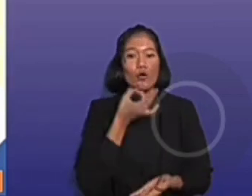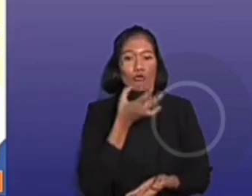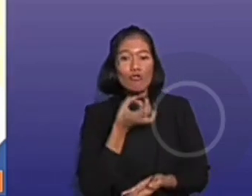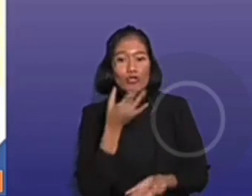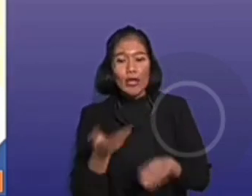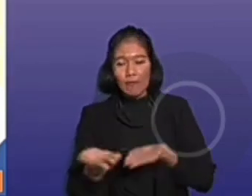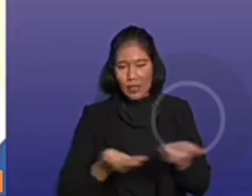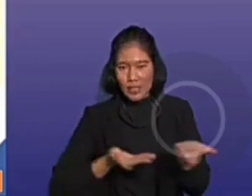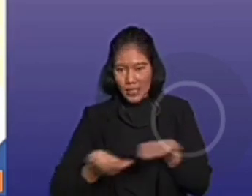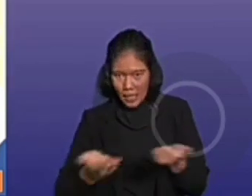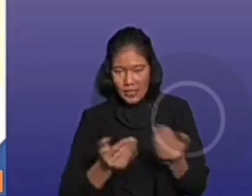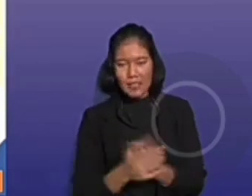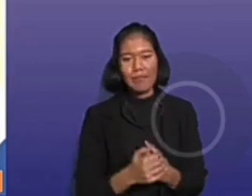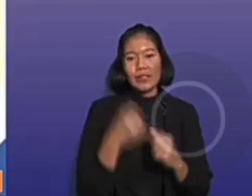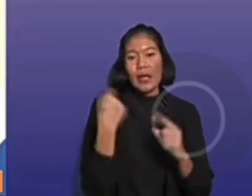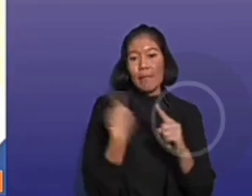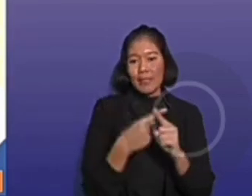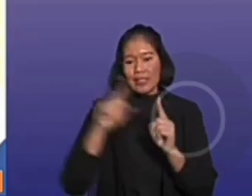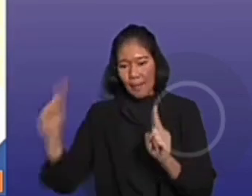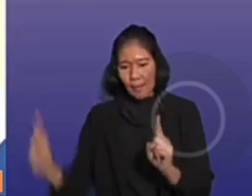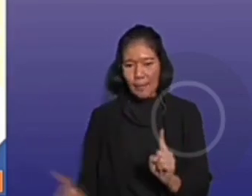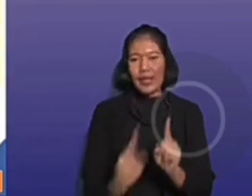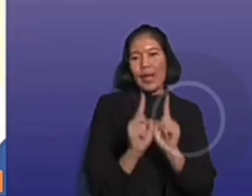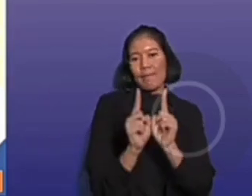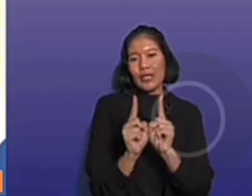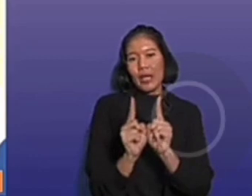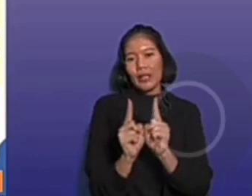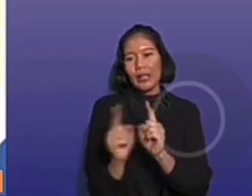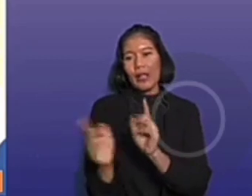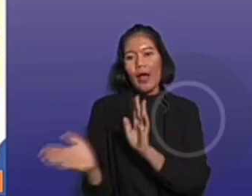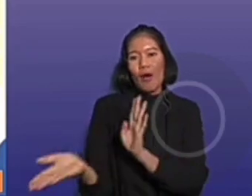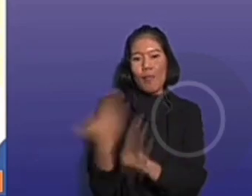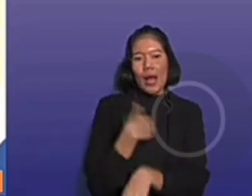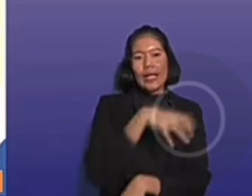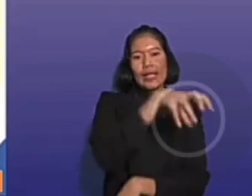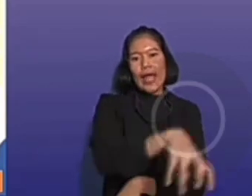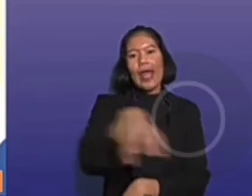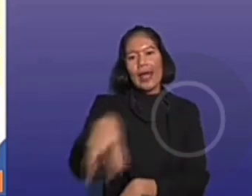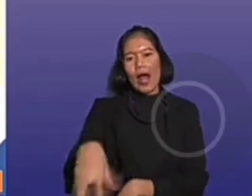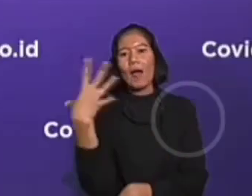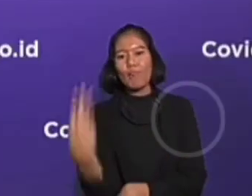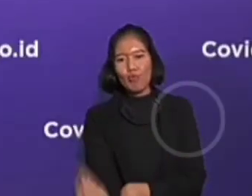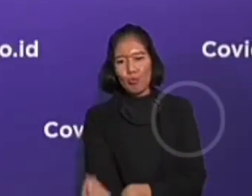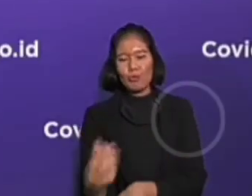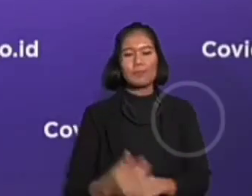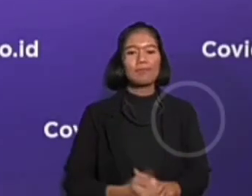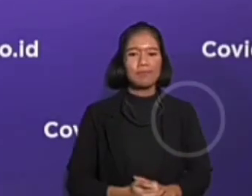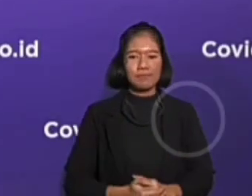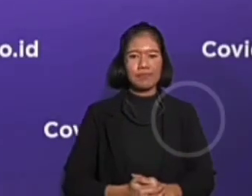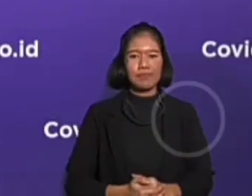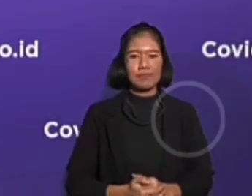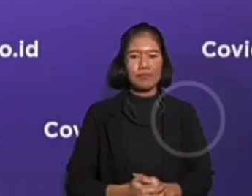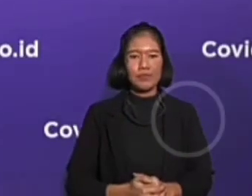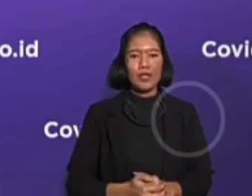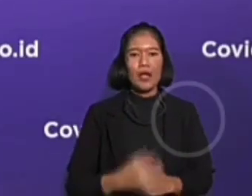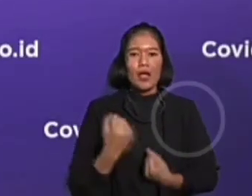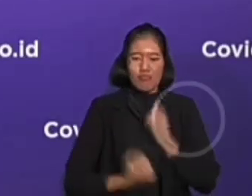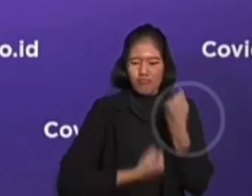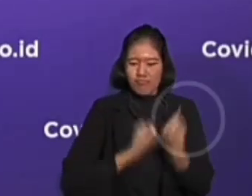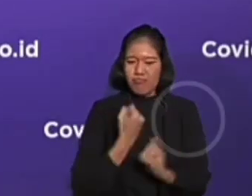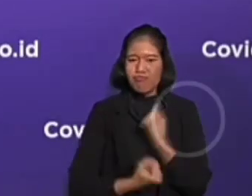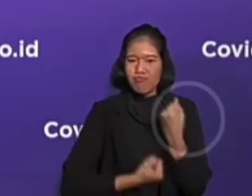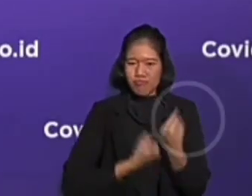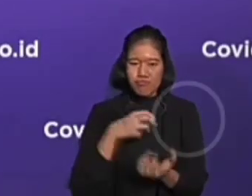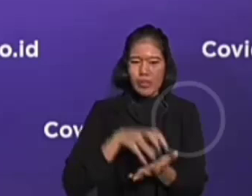serta pendampingan kepulangan ke daerah asal, atau kampung halaman. Segala upaya penanganan di BP2MI